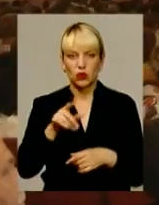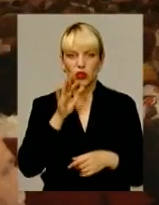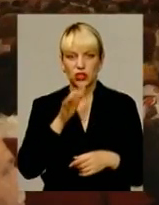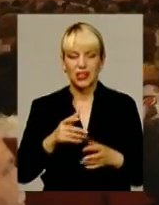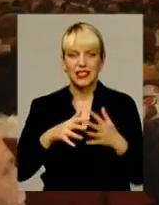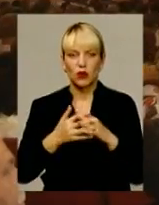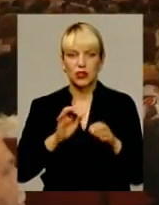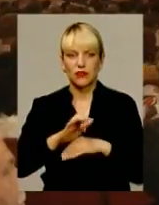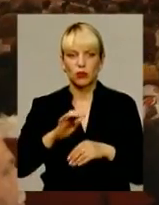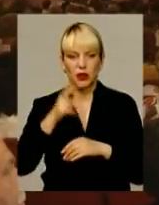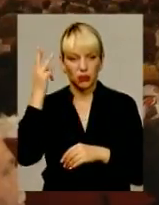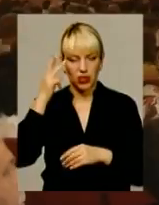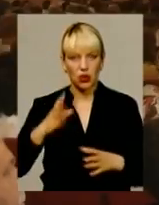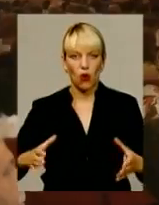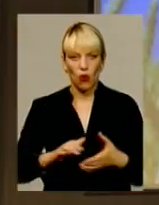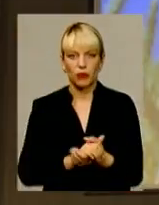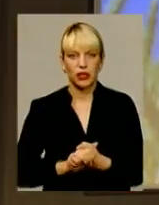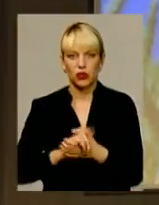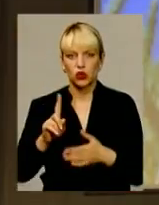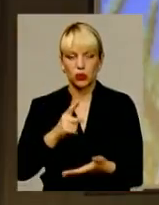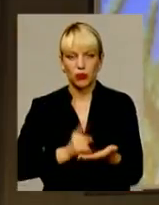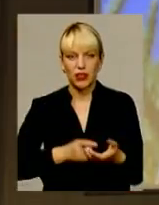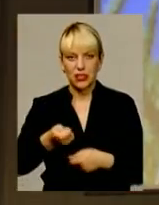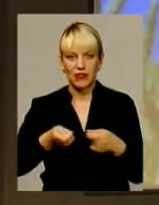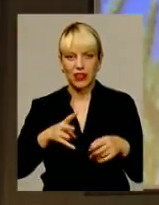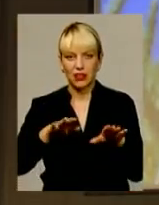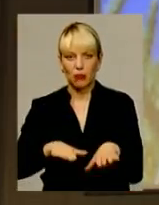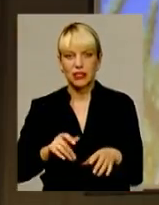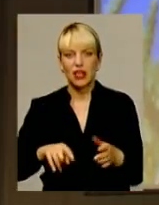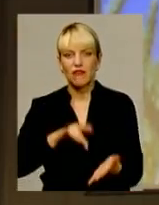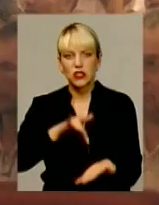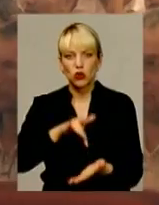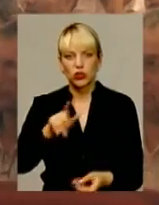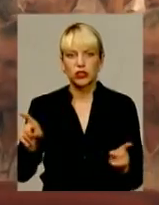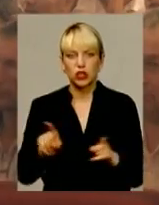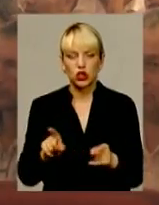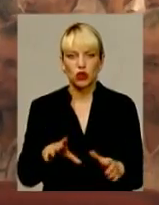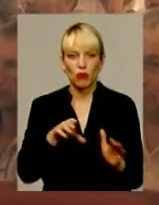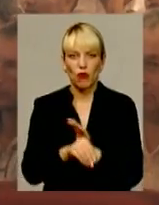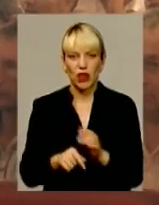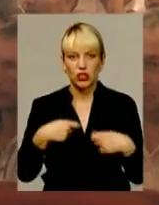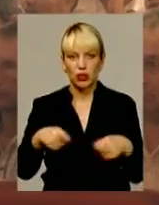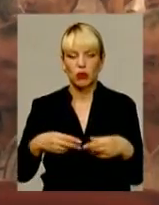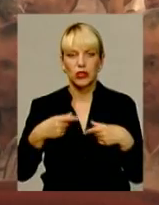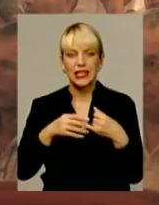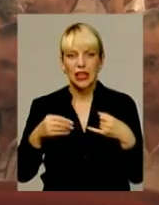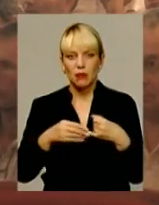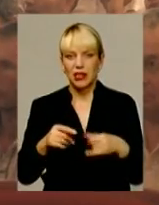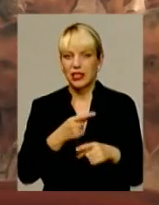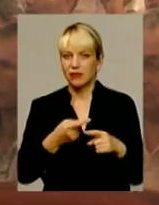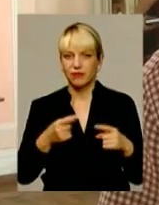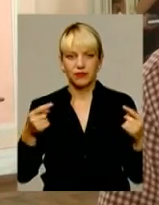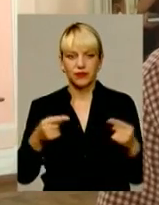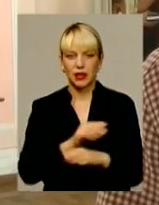сельгоспвиробники Хмельниччини об'єднуються, аби довести владі і на місцях, і в столиці, що запровадження продажу землі в Україні не на